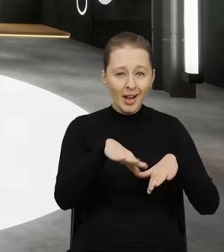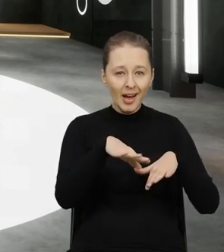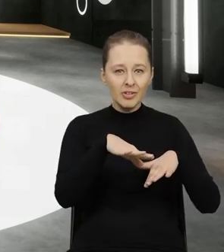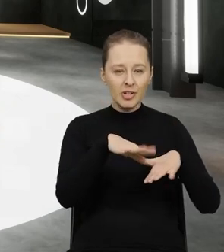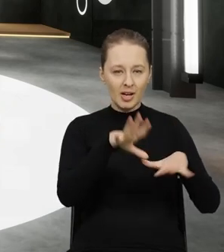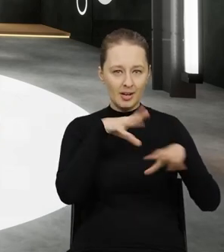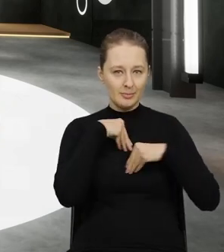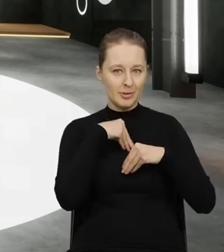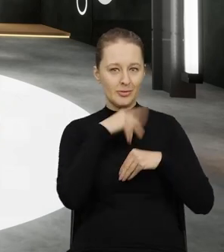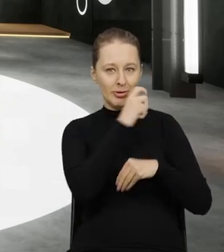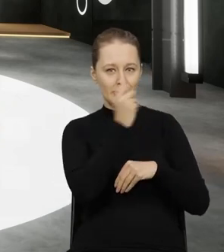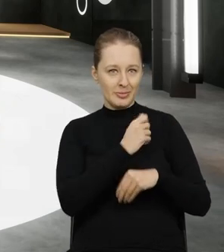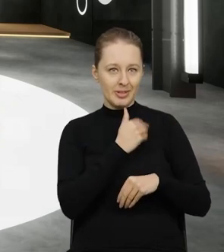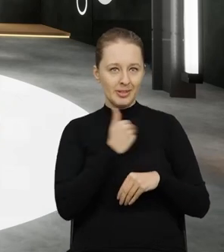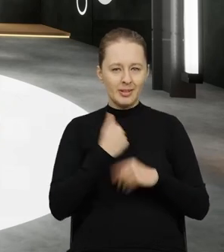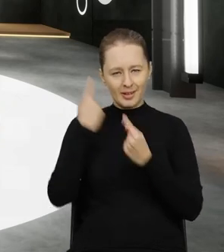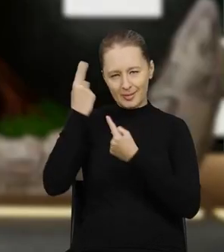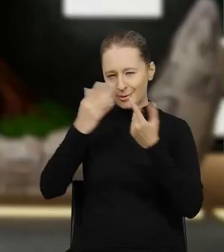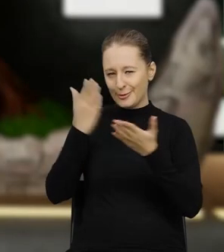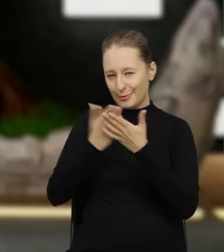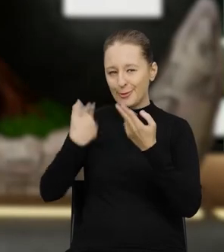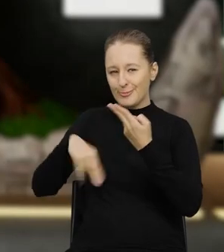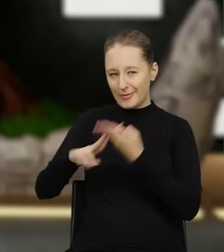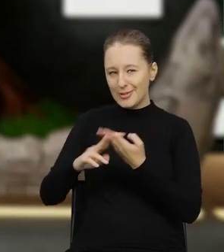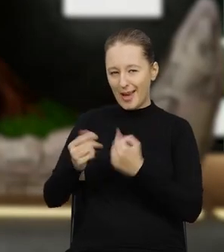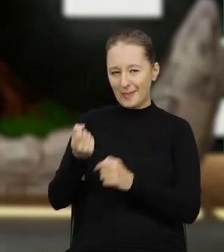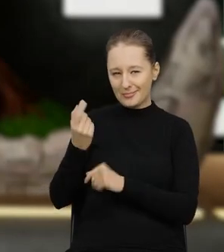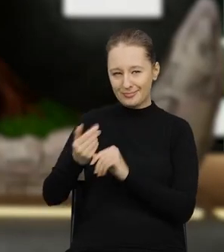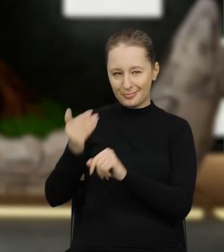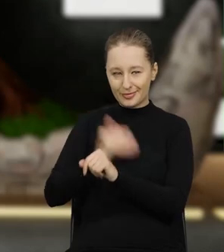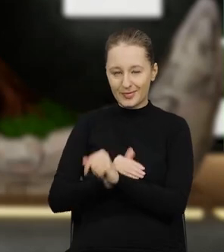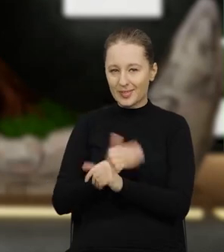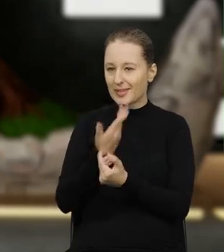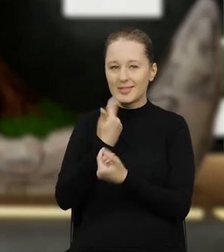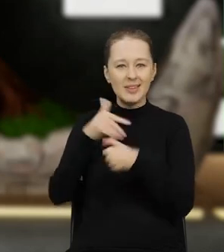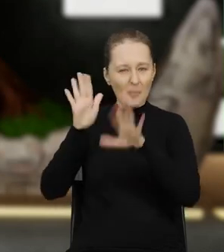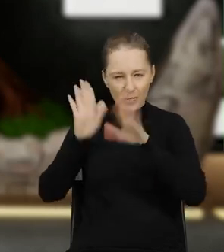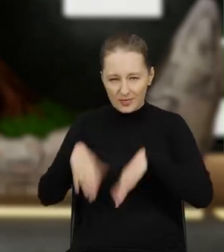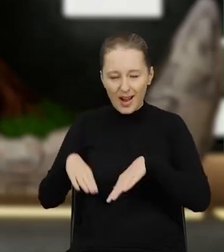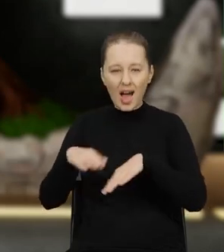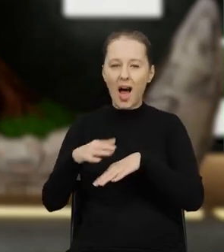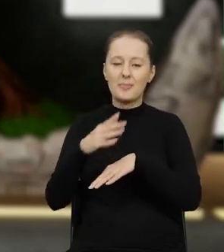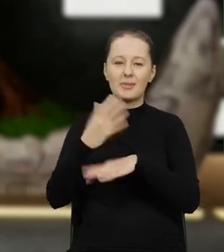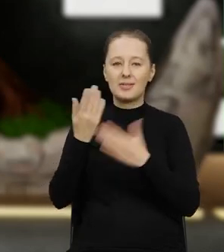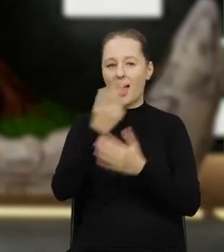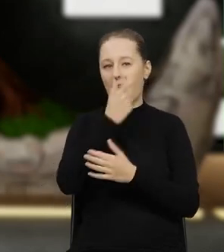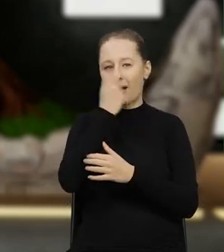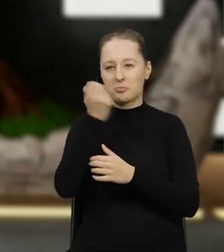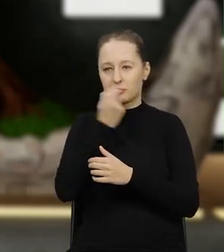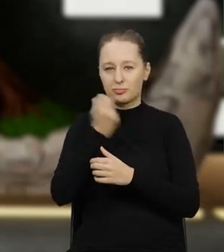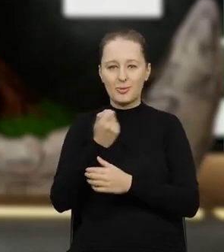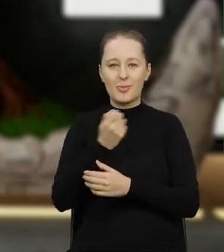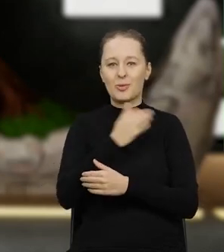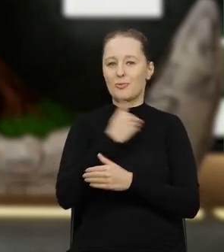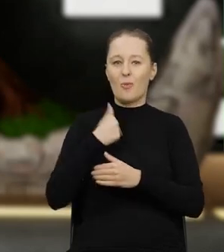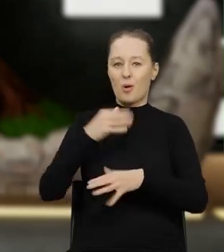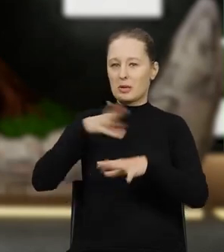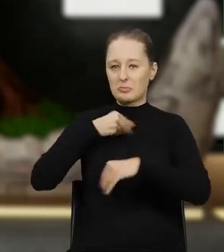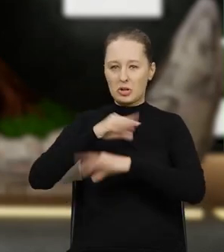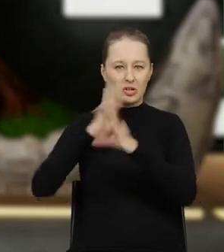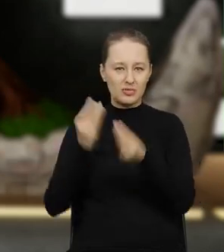na przywóz śmieci do Polski? Myślę, że już odpowiedziałam na to pytanie przed chwilą. Nie pozwalamy na przywóz śmieci do Polski.